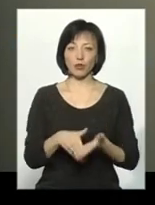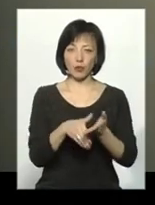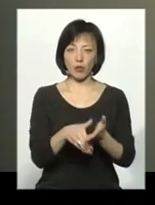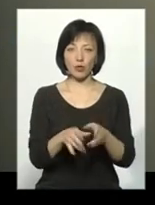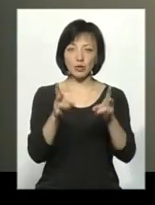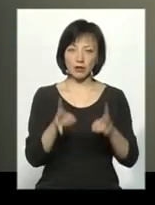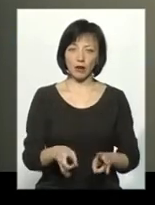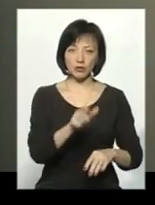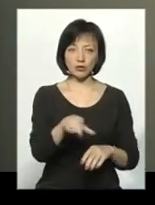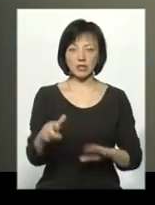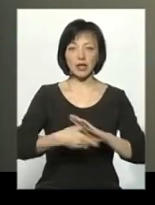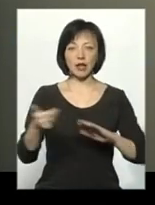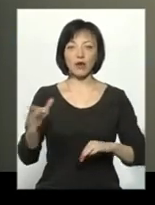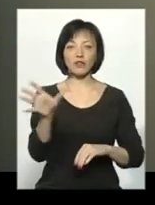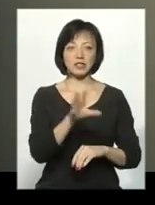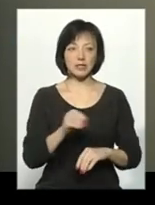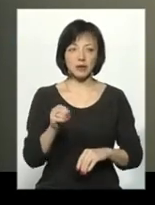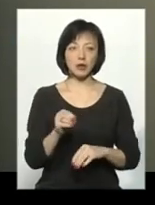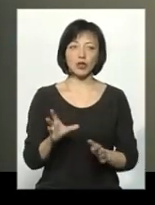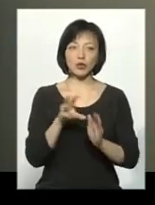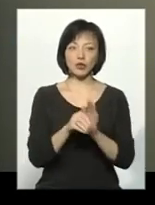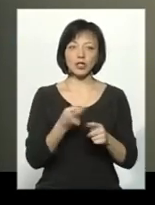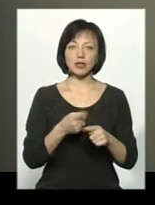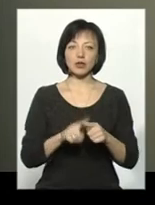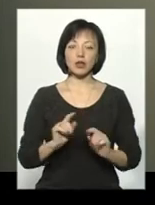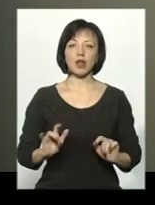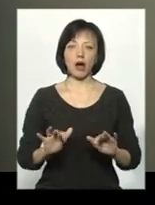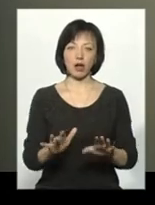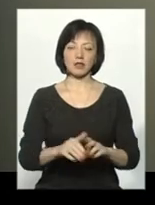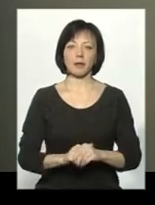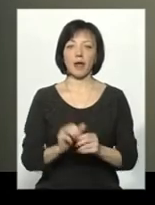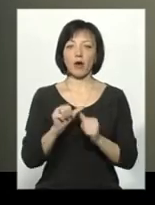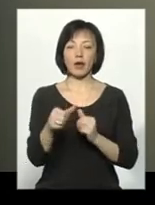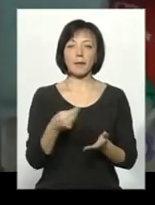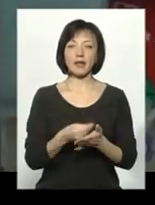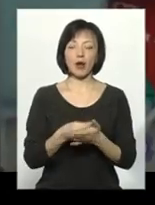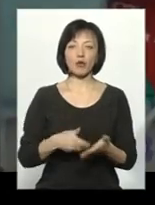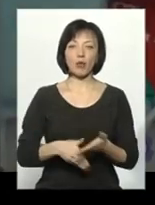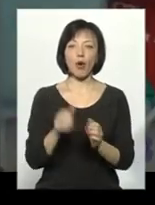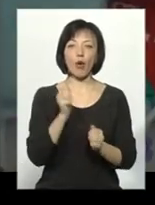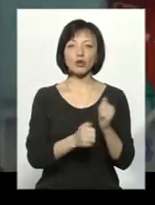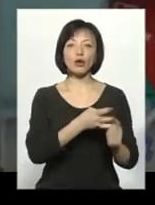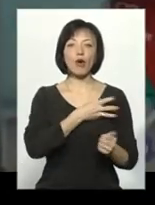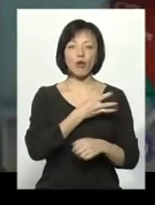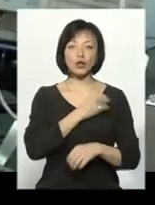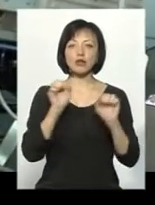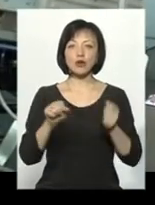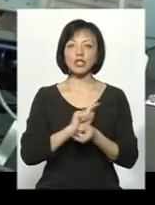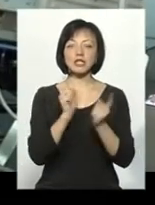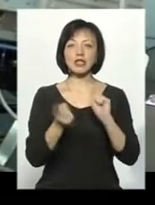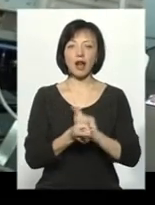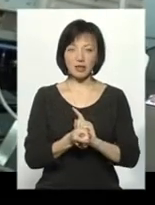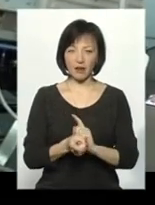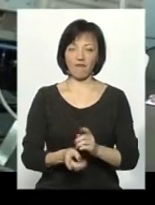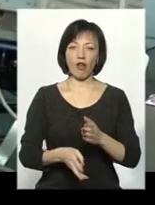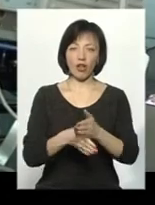страждущим. Тому ми заклакаємо всіх, предвлочитися до цієї акції. Окрім матеріальної допомоги, кожен охочий може стати волонтером та